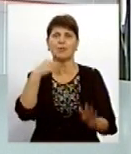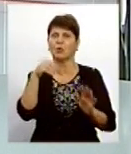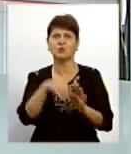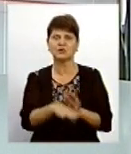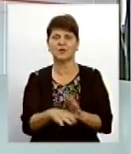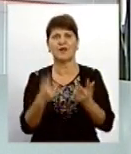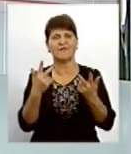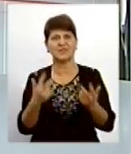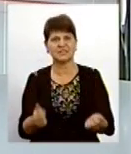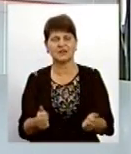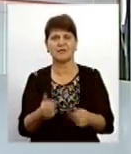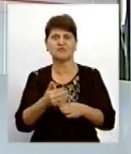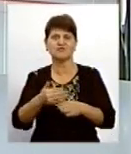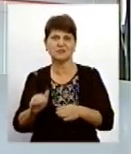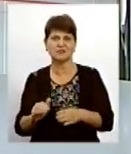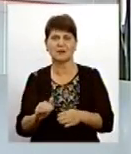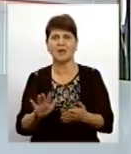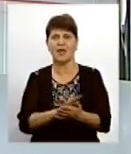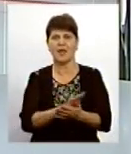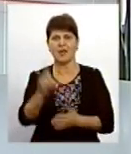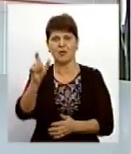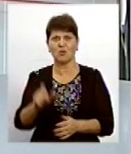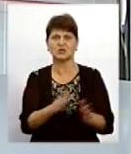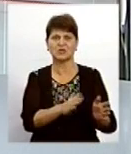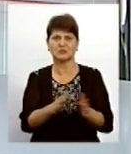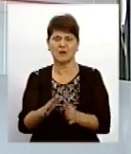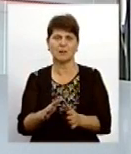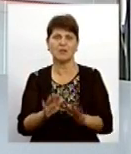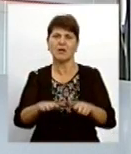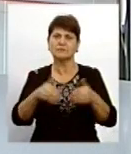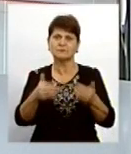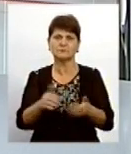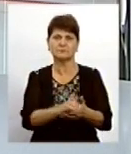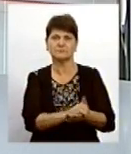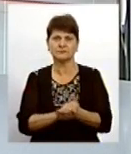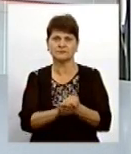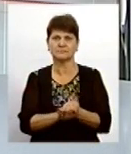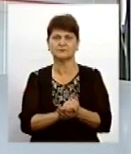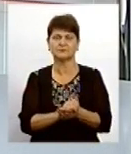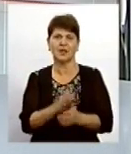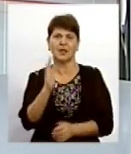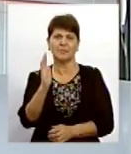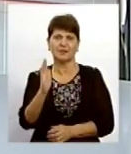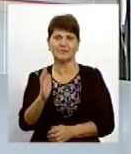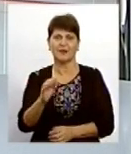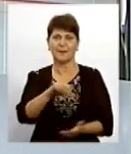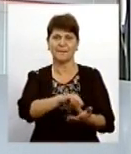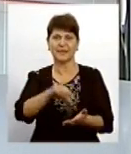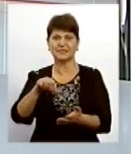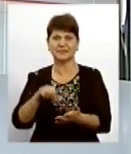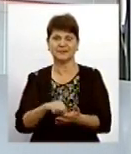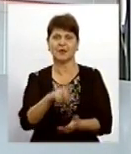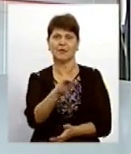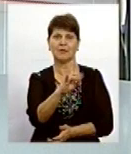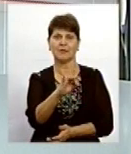частину екосистеми. Документи ініціювали кілька громадських організацій, серед них соціальна перспектива. Її представниця Руслана